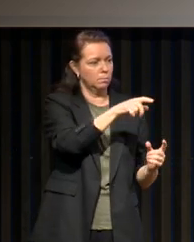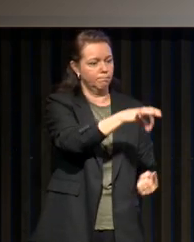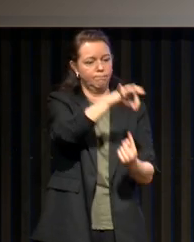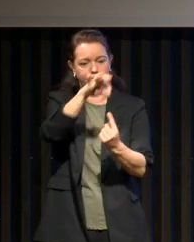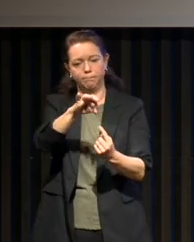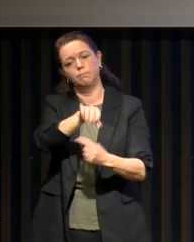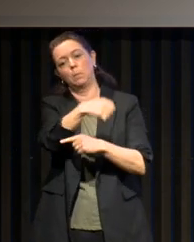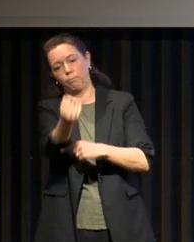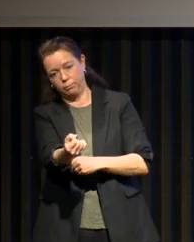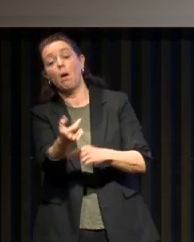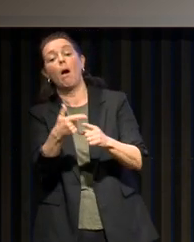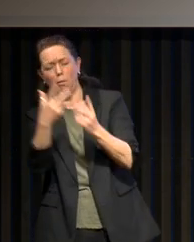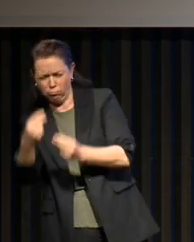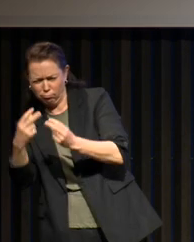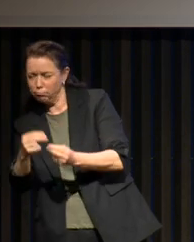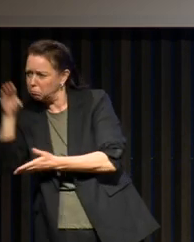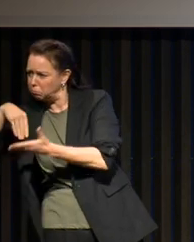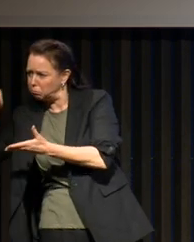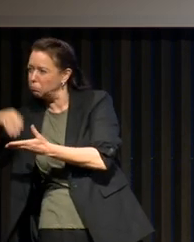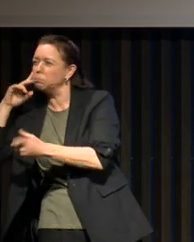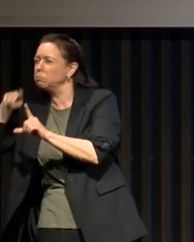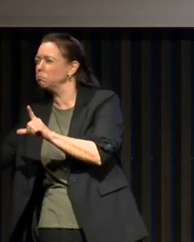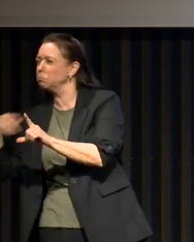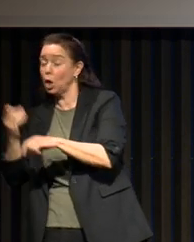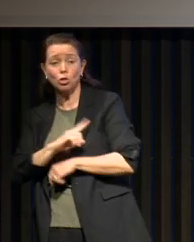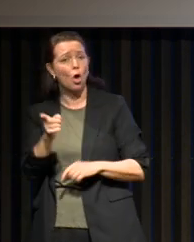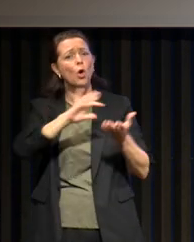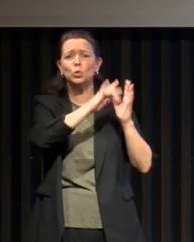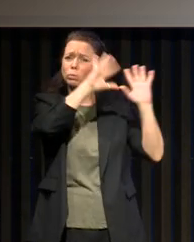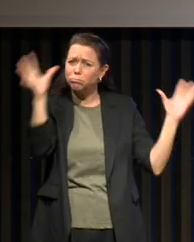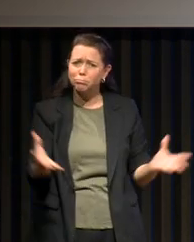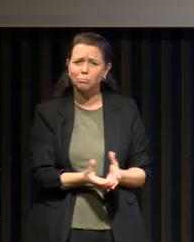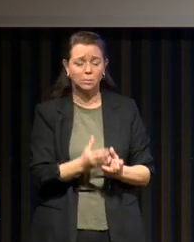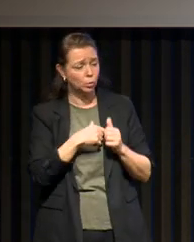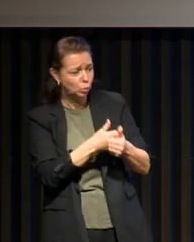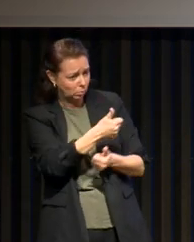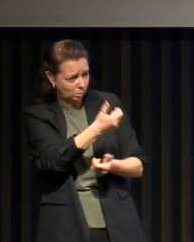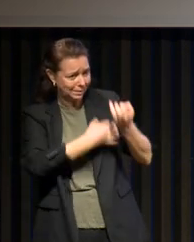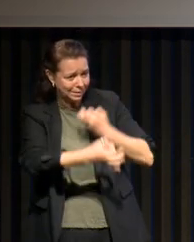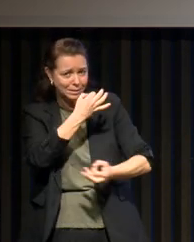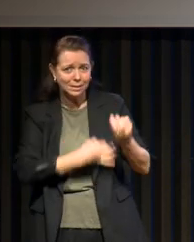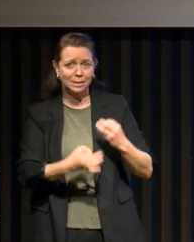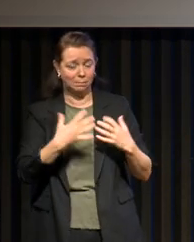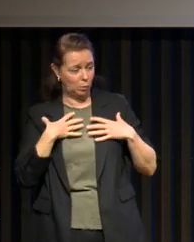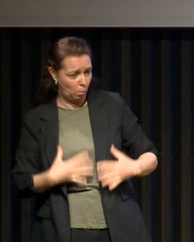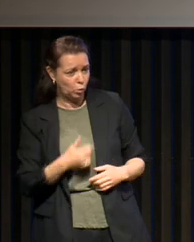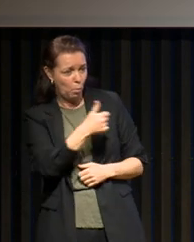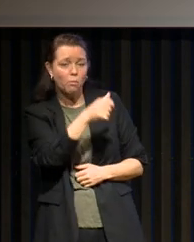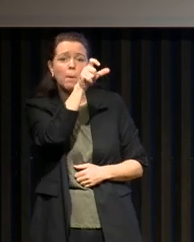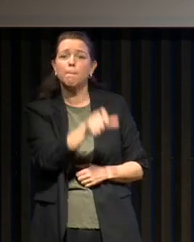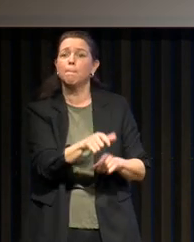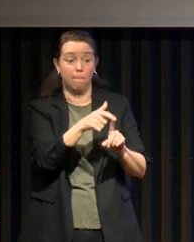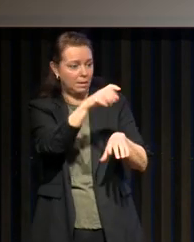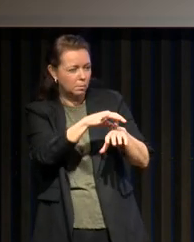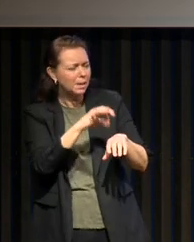c'est d'évaluer tous ces facteurs favorisants. Toutes vos altérations du sommeil au regard de votre hygiène de sommeil,'est-à des comportements que vous avez par rapport à votre